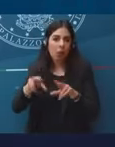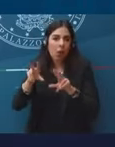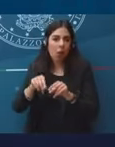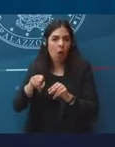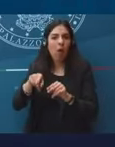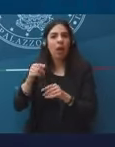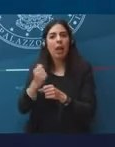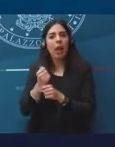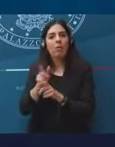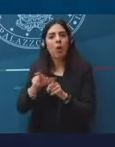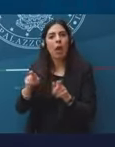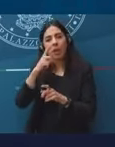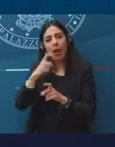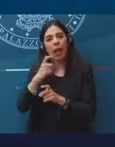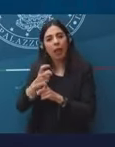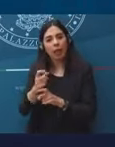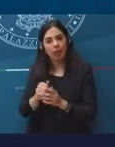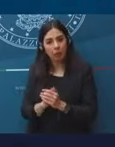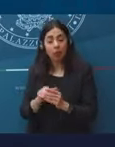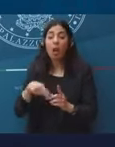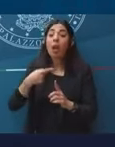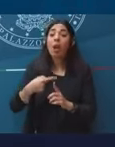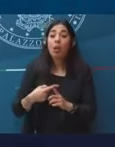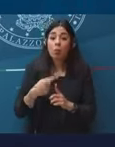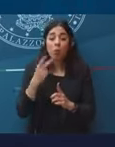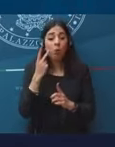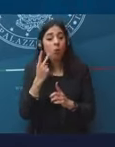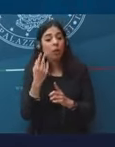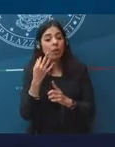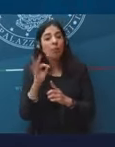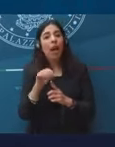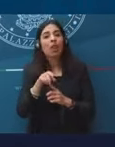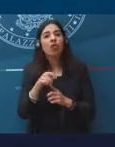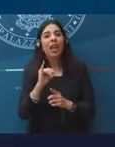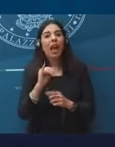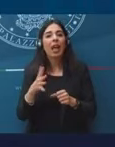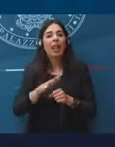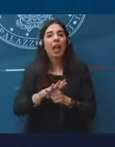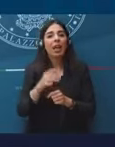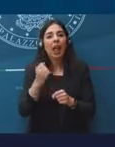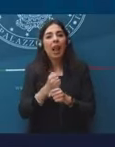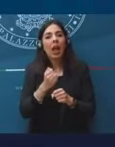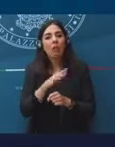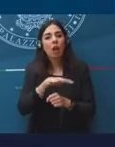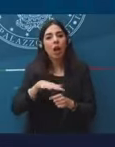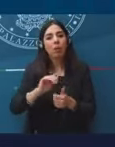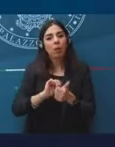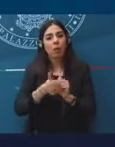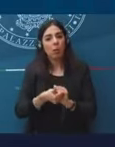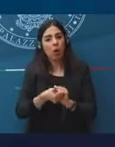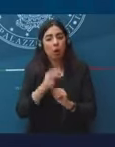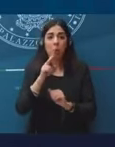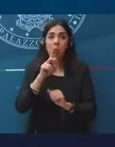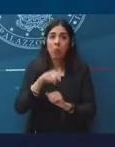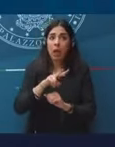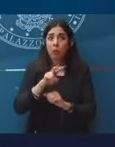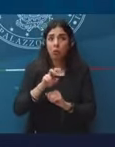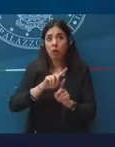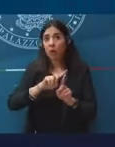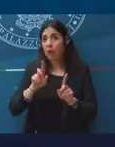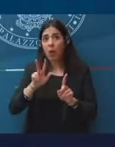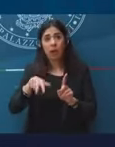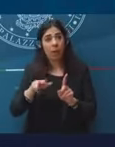Inoltre è prevista una specifica indennità per i lavoratori dello sport per un importo variabile tra i 1.200 e i 3.600 euro.